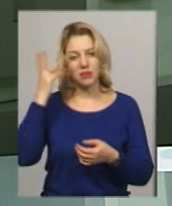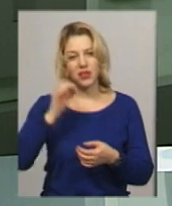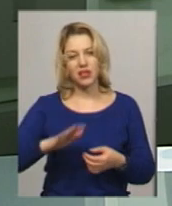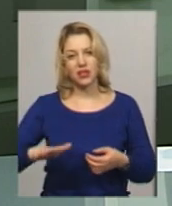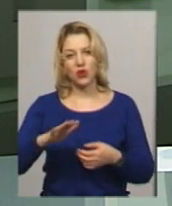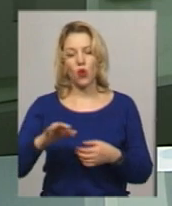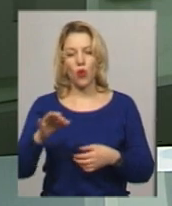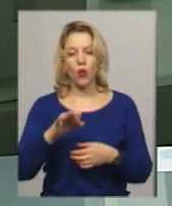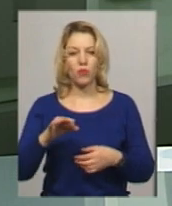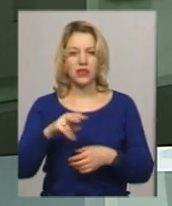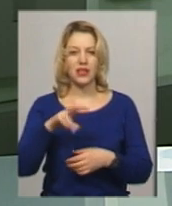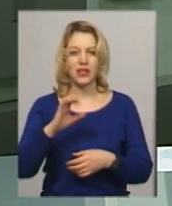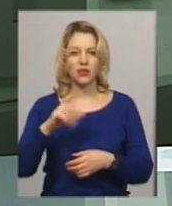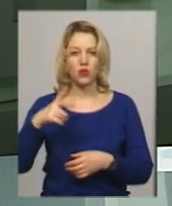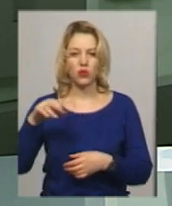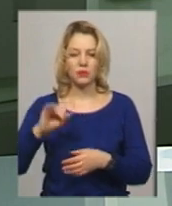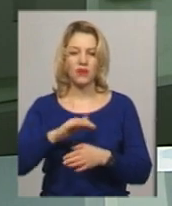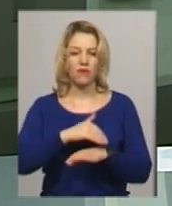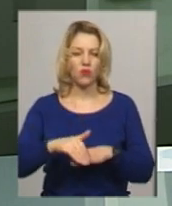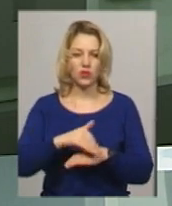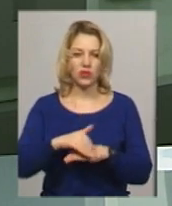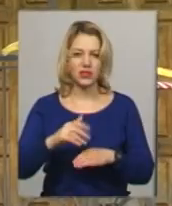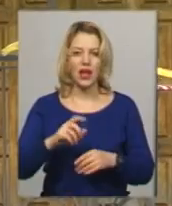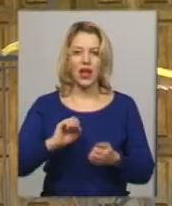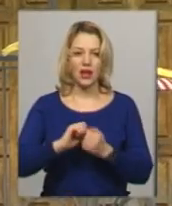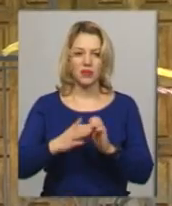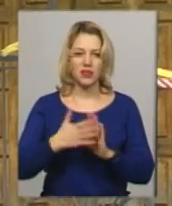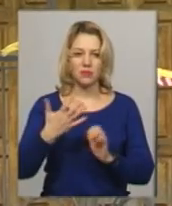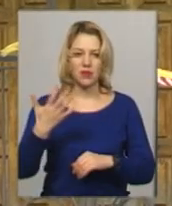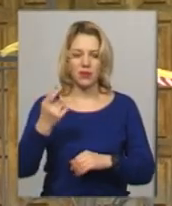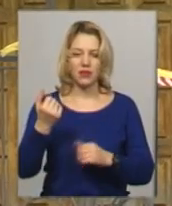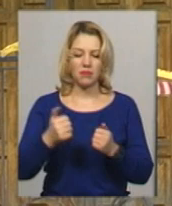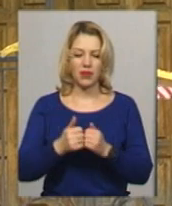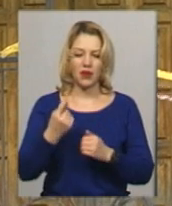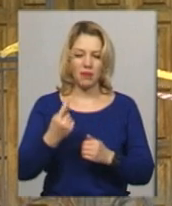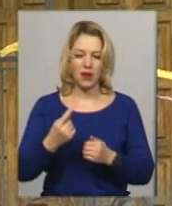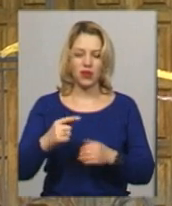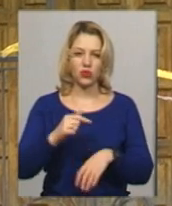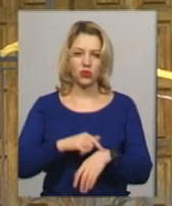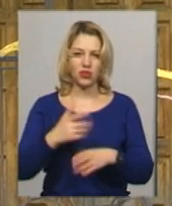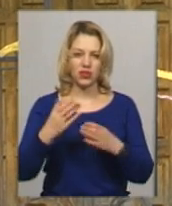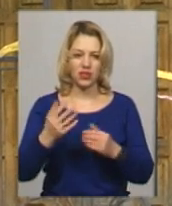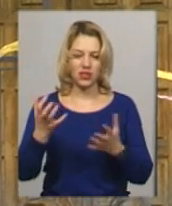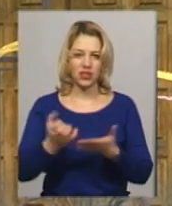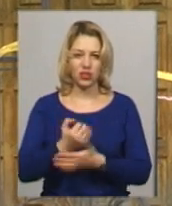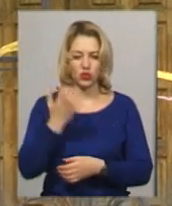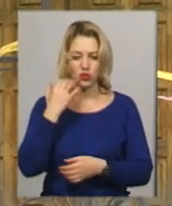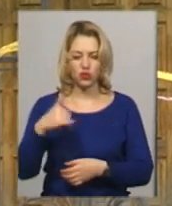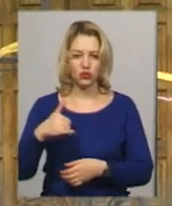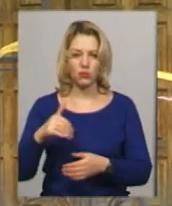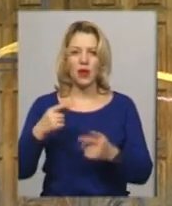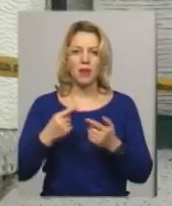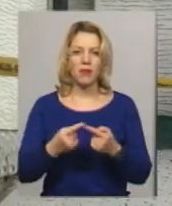території обласного лісгоспу, що на вулиці Кам'янецькій, 55, біля першої години дня знайшли чорну сумку з предметом, схожим на